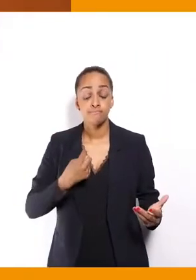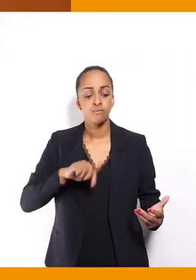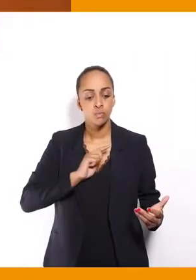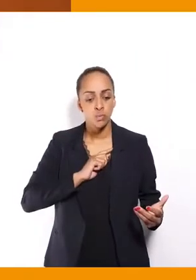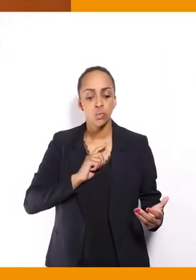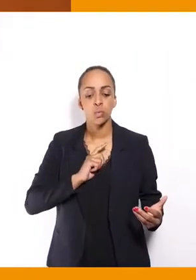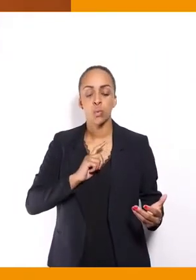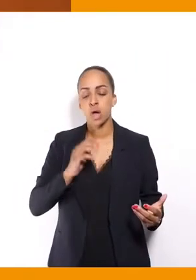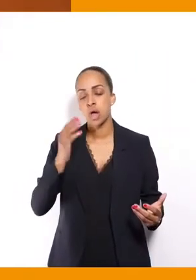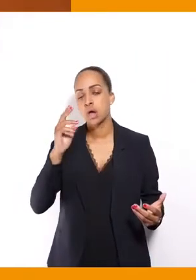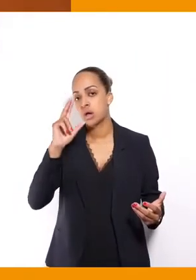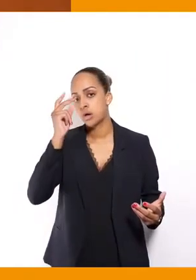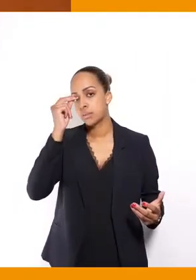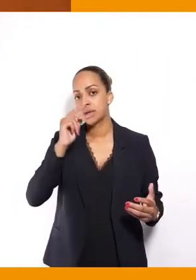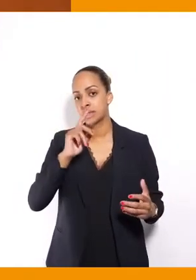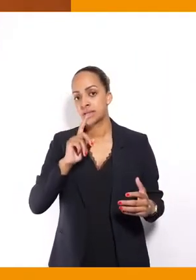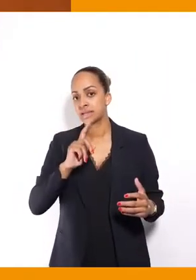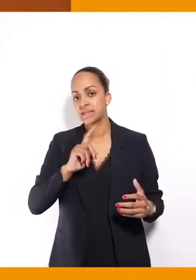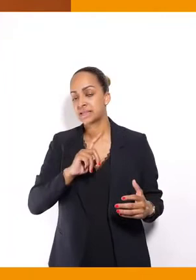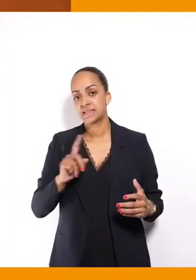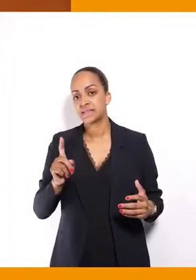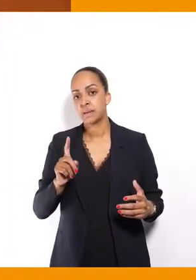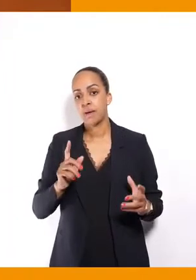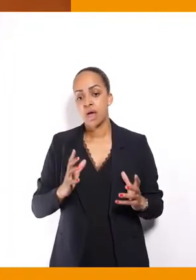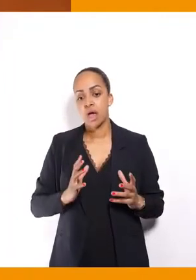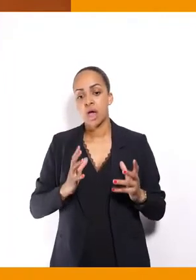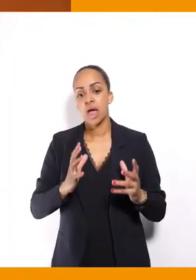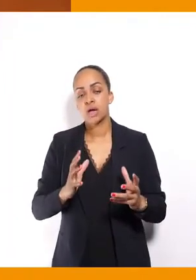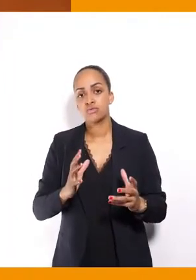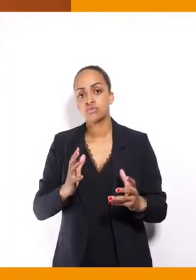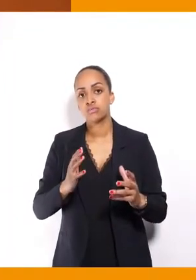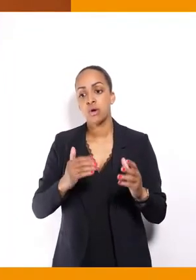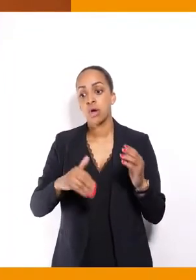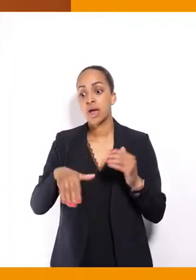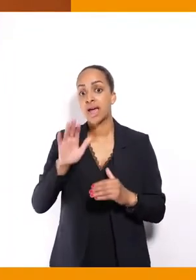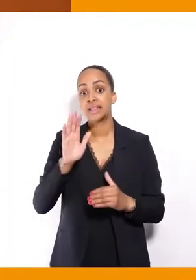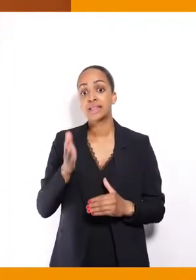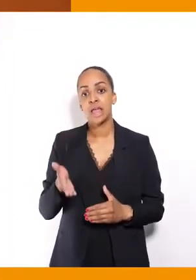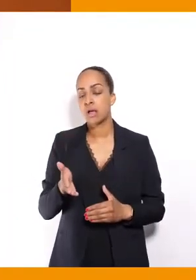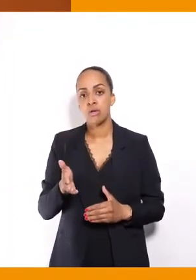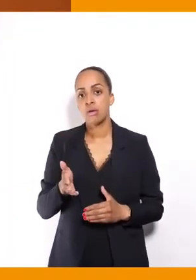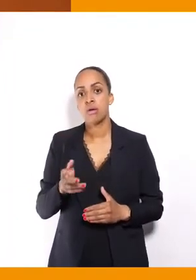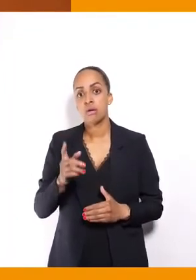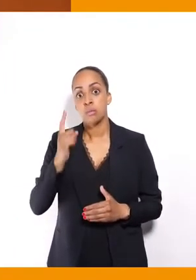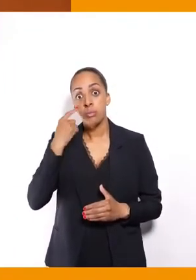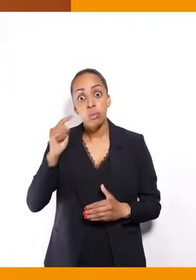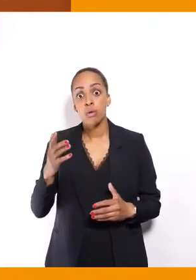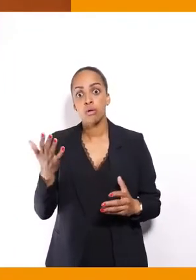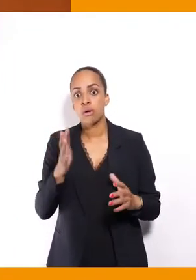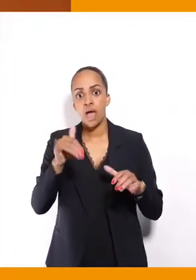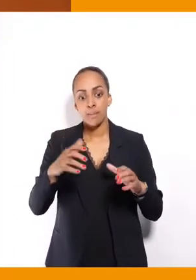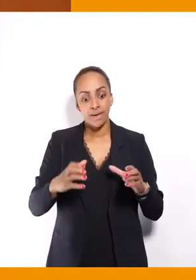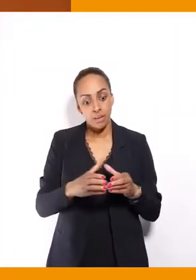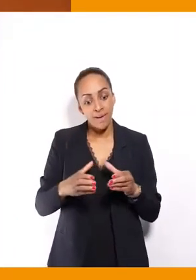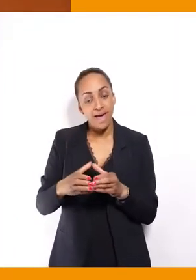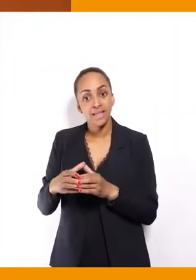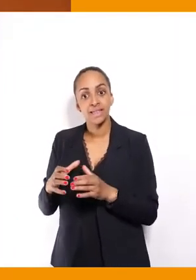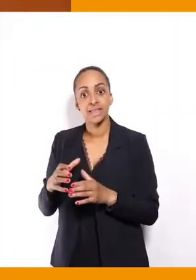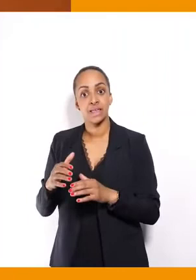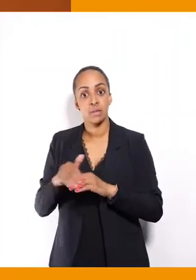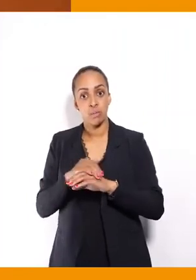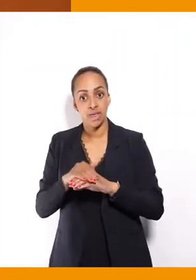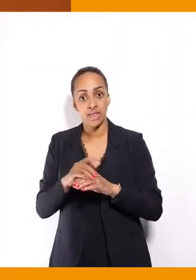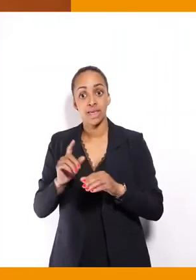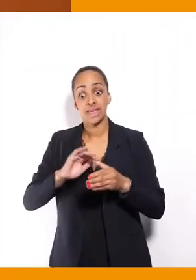d'une obligation et non pas juste d'un engagement des candidats sur l'accessibilité pour faire en sorte que les partis politiques, que les professionnels qui